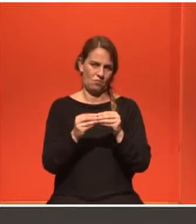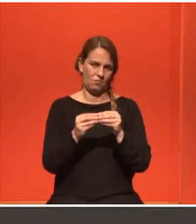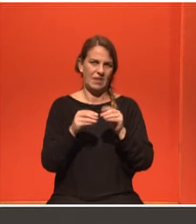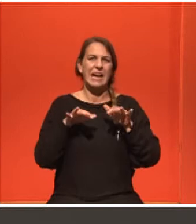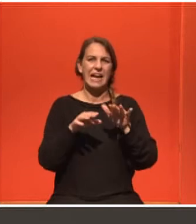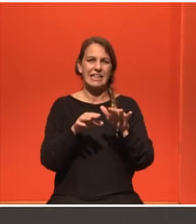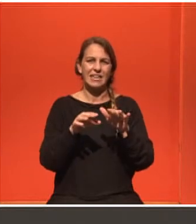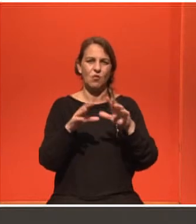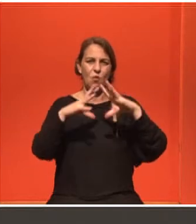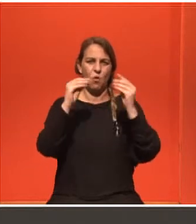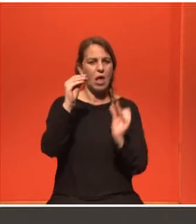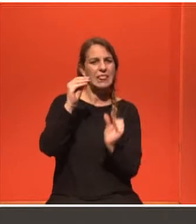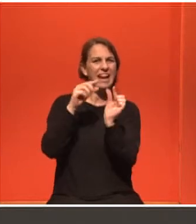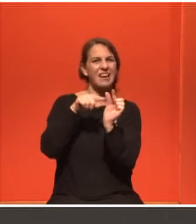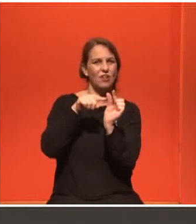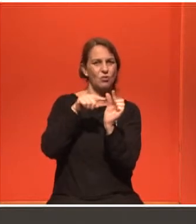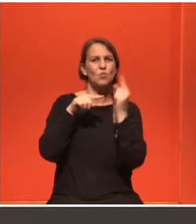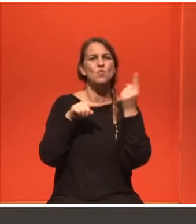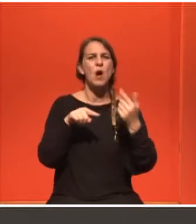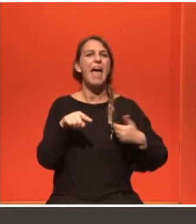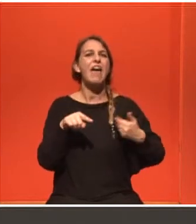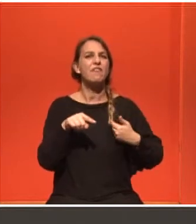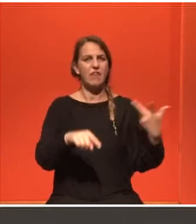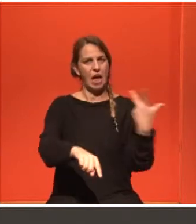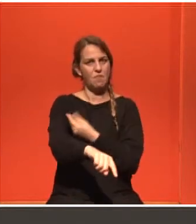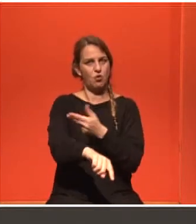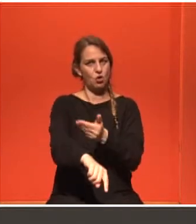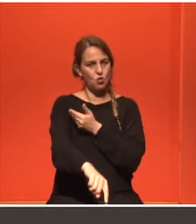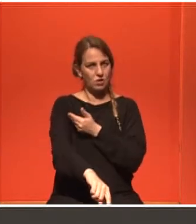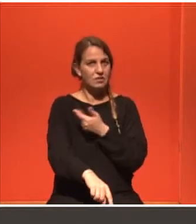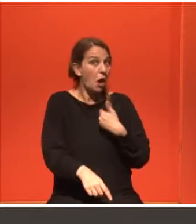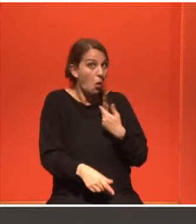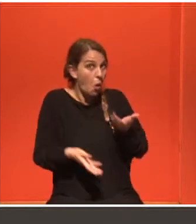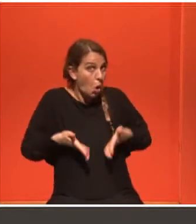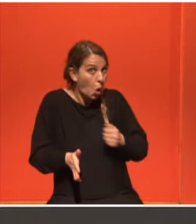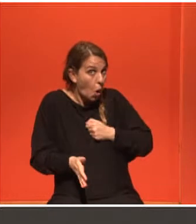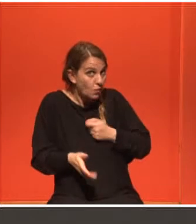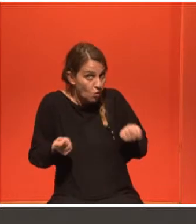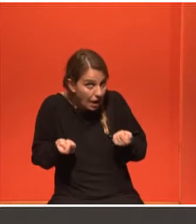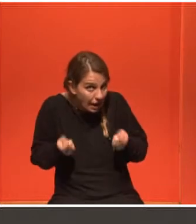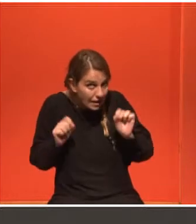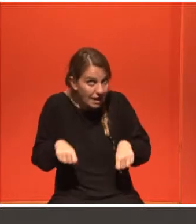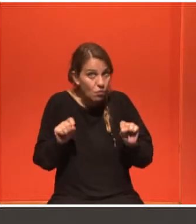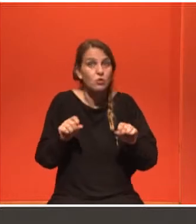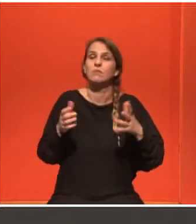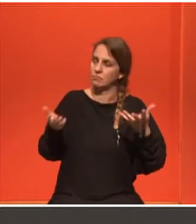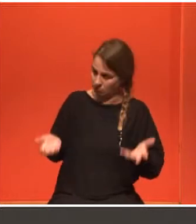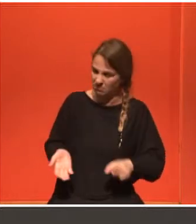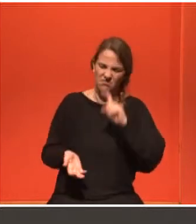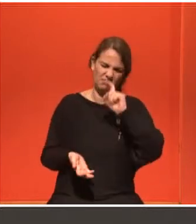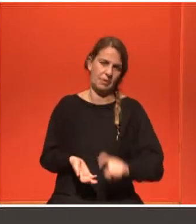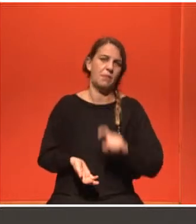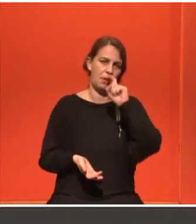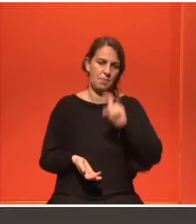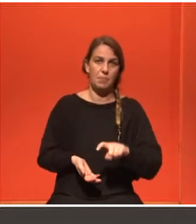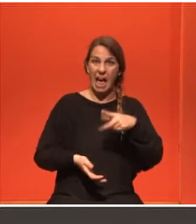Πρέπει να το κάνουν. Αυτό το θέμα, νομίζω, είναι κάτι το οποίο πρέπει να περάσει τον κόσμο. Πρέπει να το κάνουνε. Δεν είναι ένα εμβόλιο